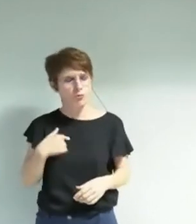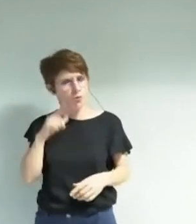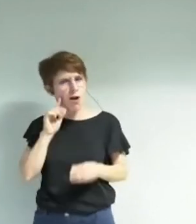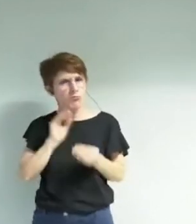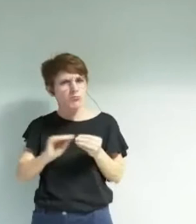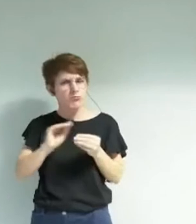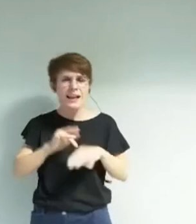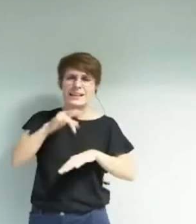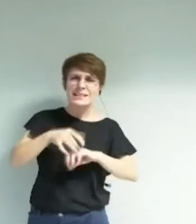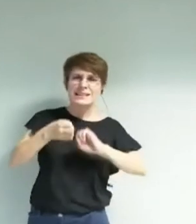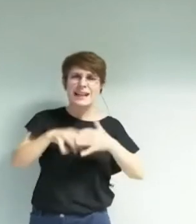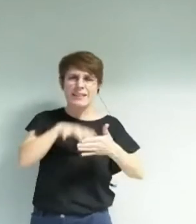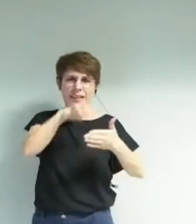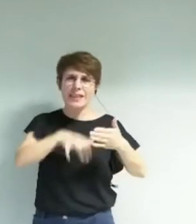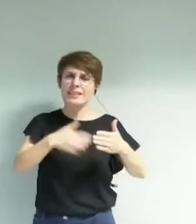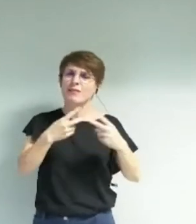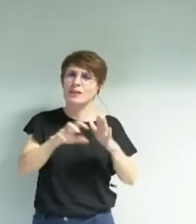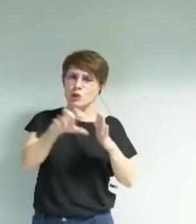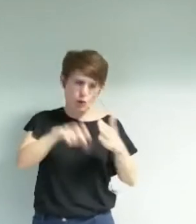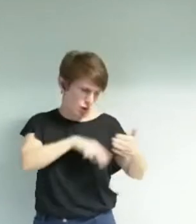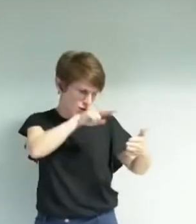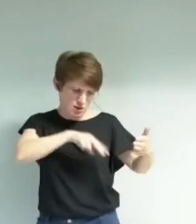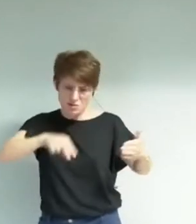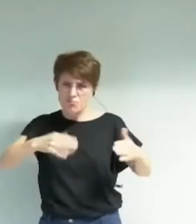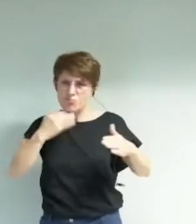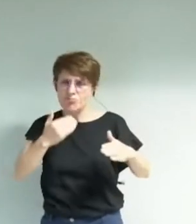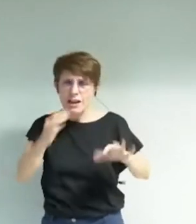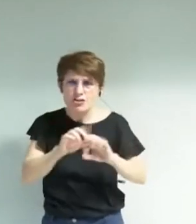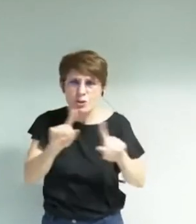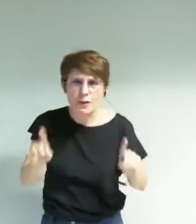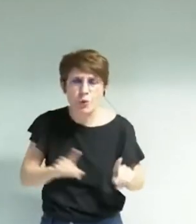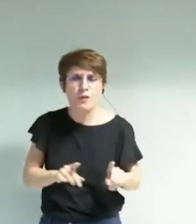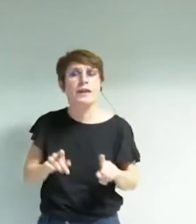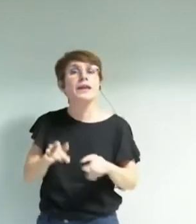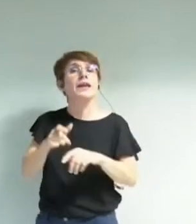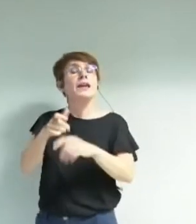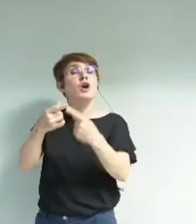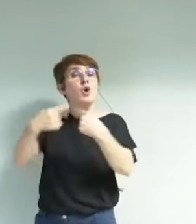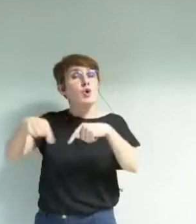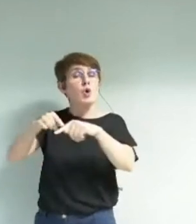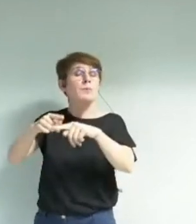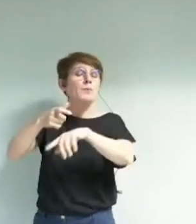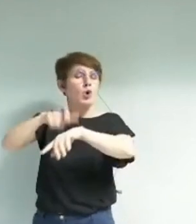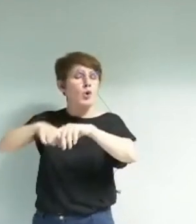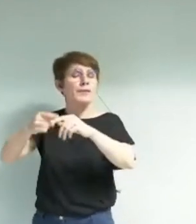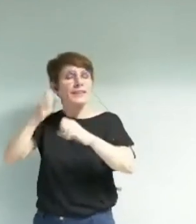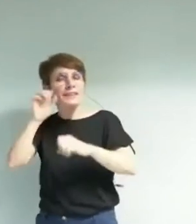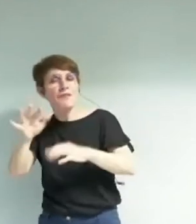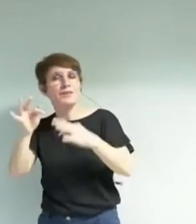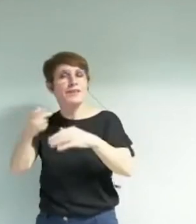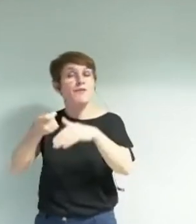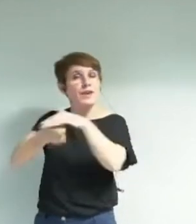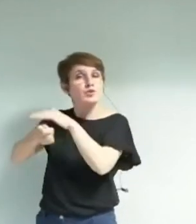assez bien cherché, le compte rendu des discussions sur le comité d'avis pour l'attribution des subventions culturelles